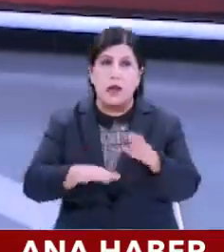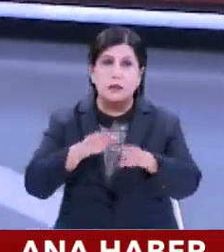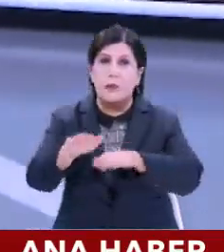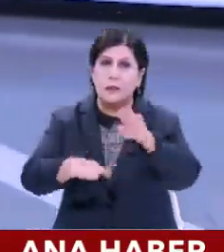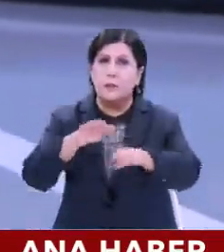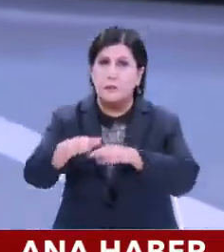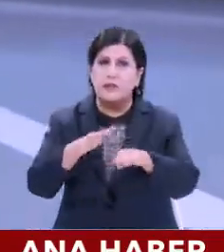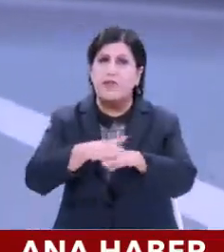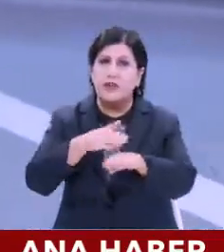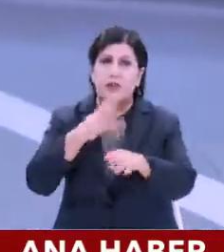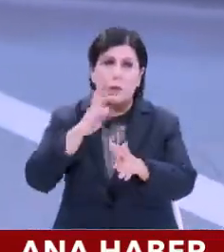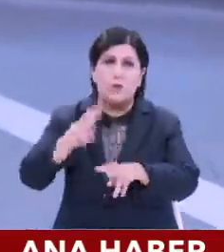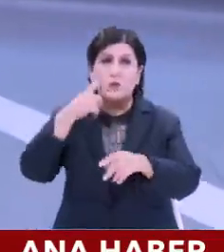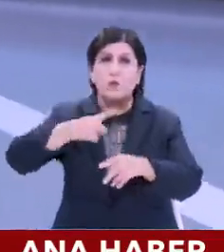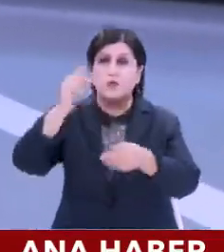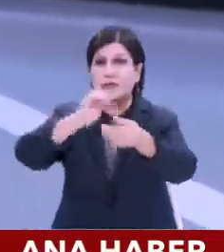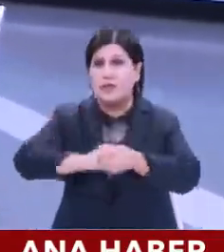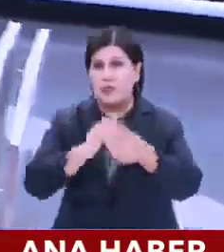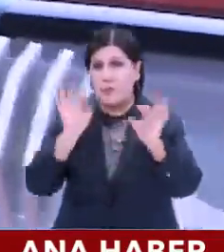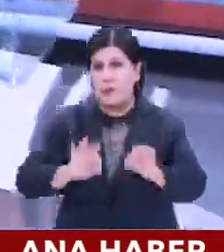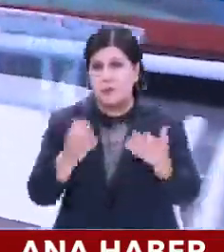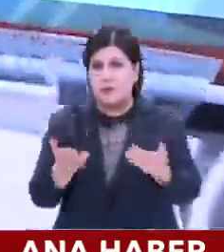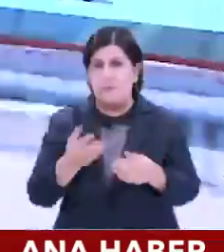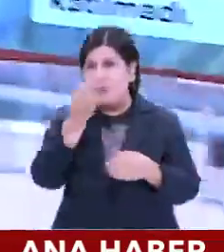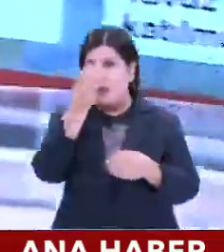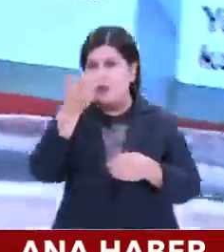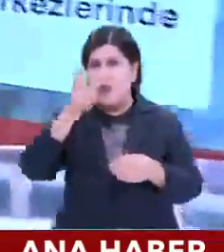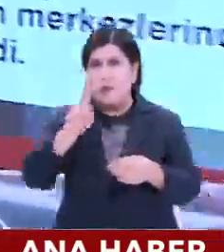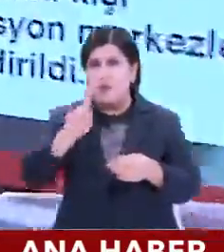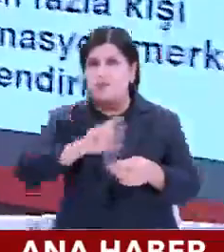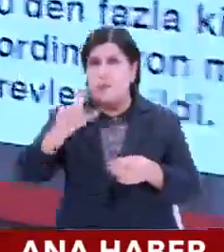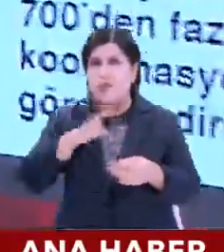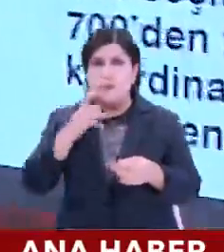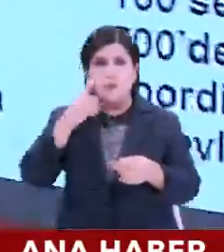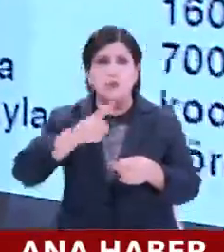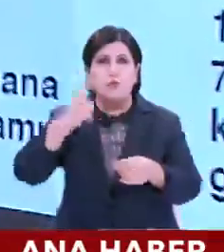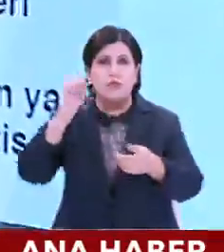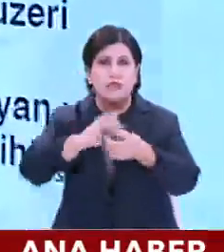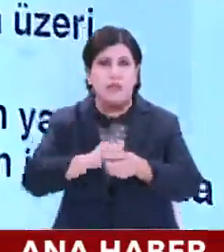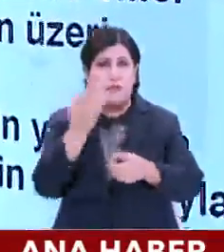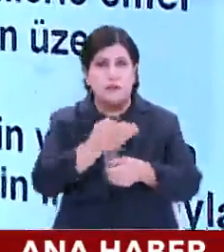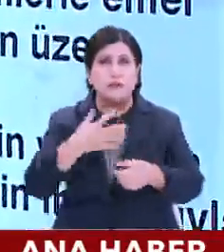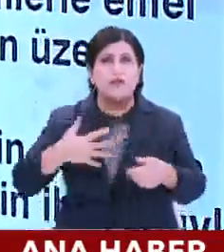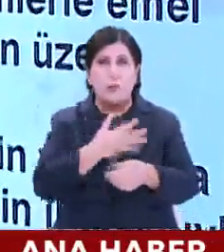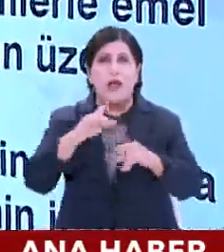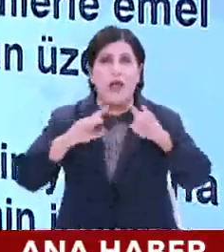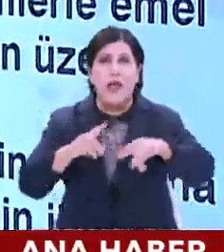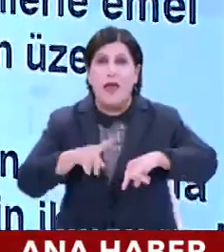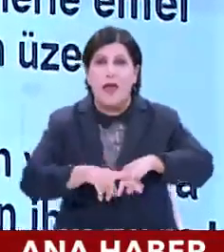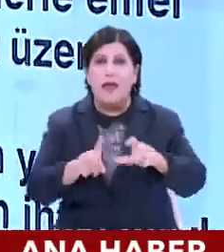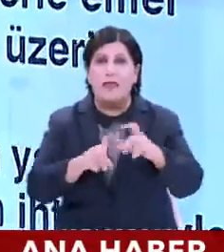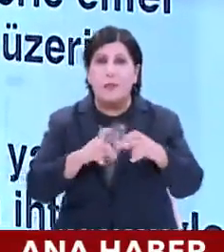ilerleyeceğiz. Önce şu Cumhur İttifakı'nın başlayalım. Bahçeli'nin bir tepkisi var Cumhur İttifakı'nda. CHP ile HDP'nin